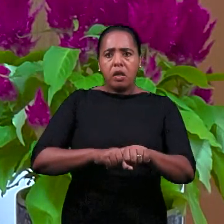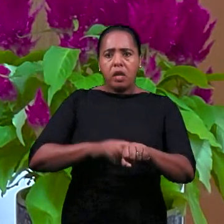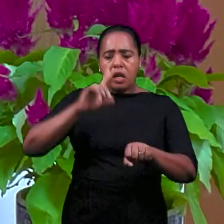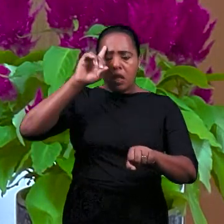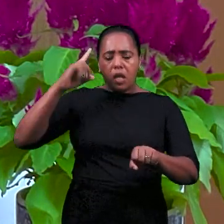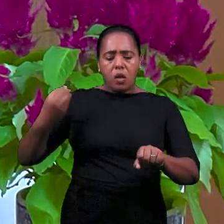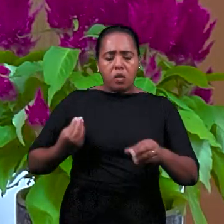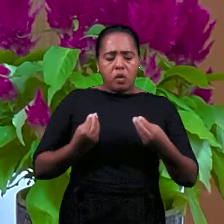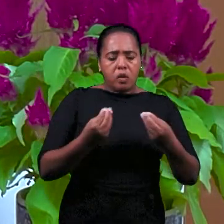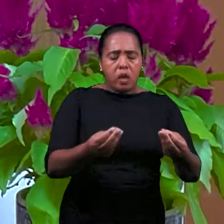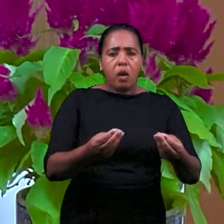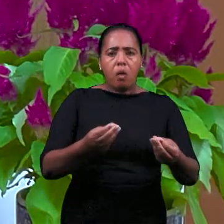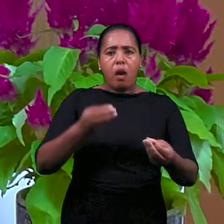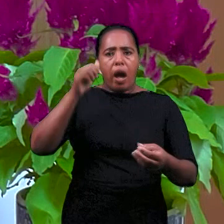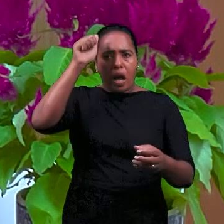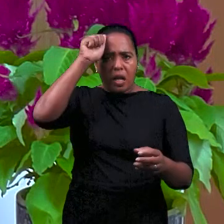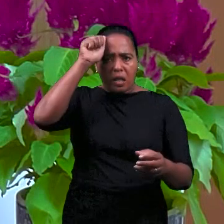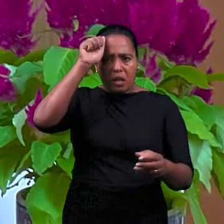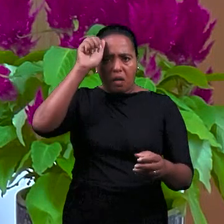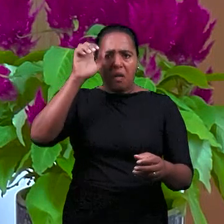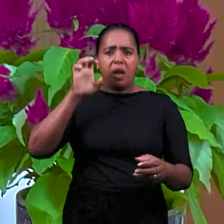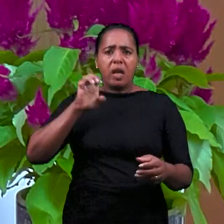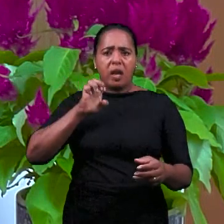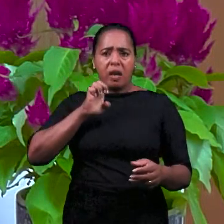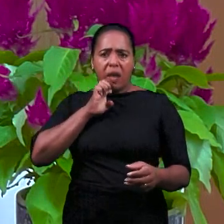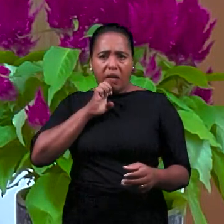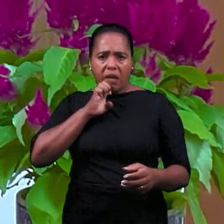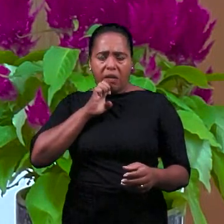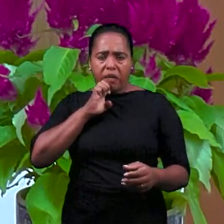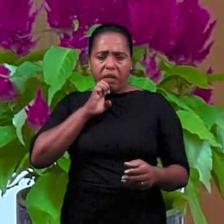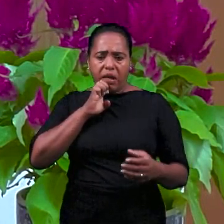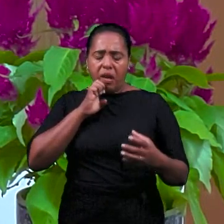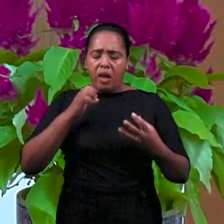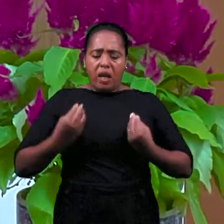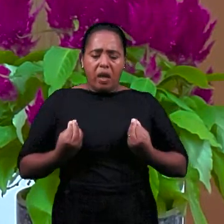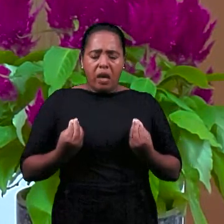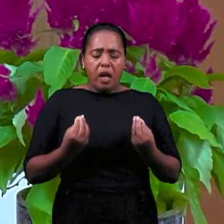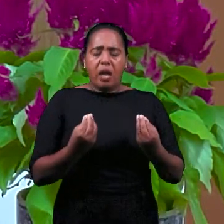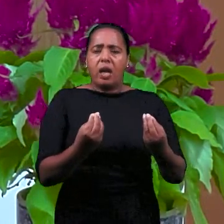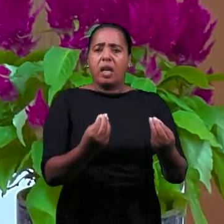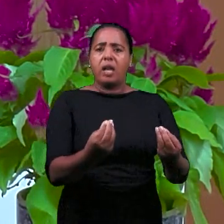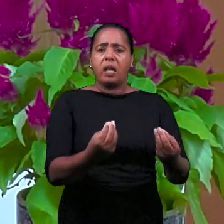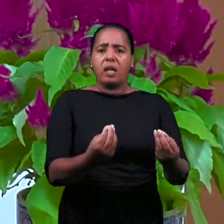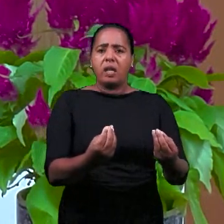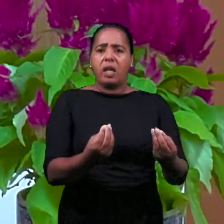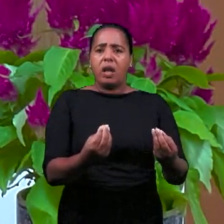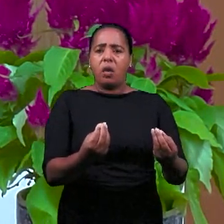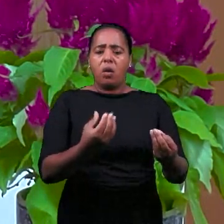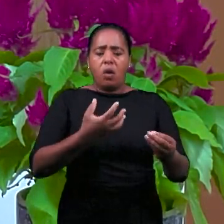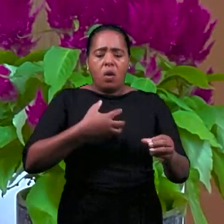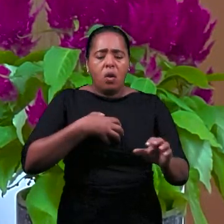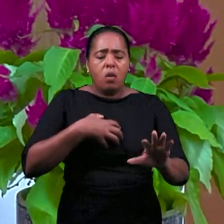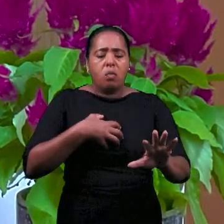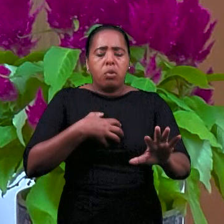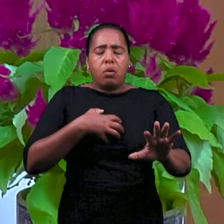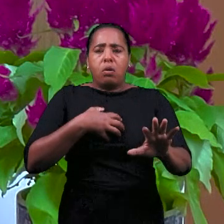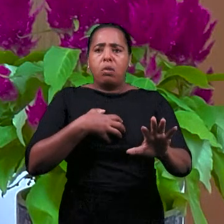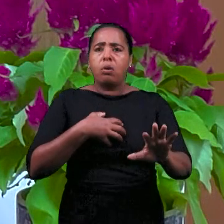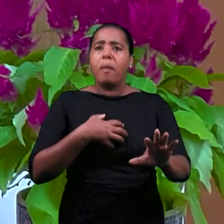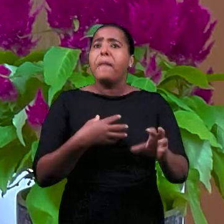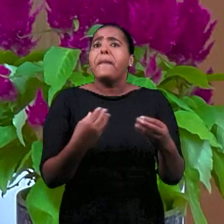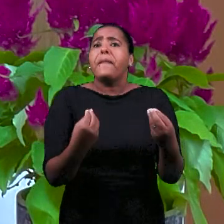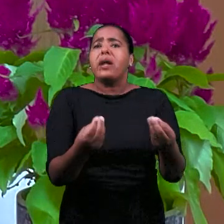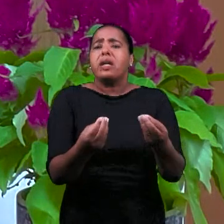благословение, они жили в безвинности, чтобы они